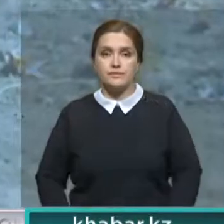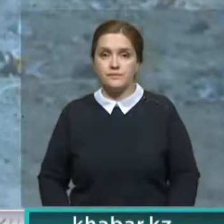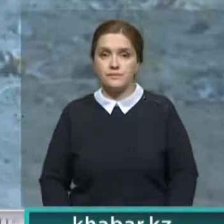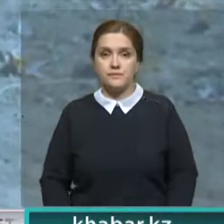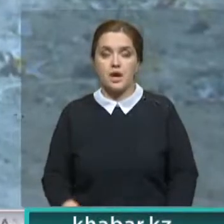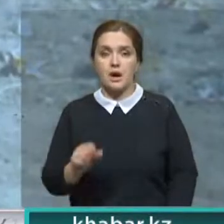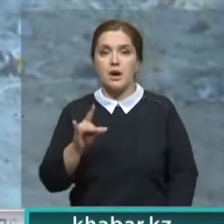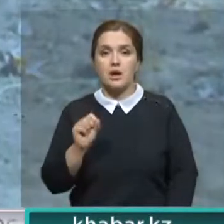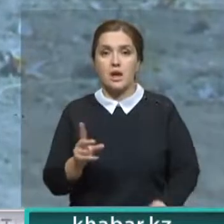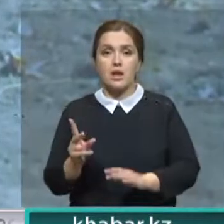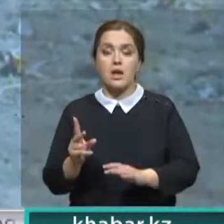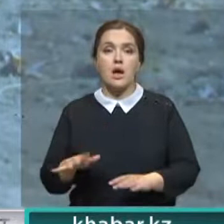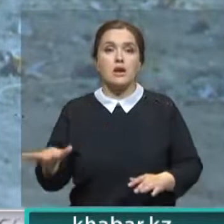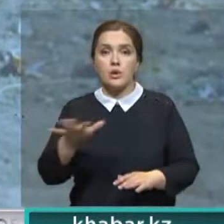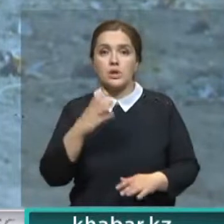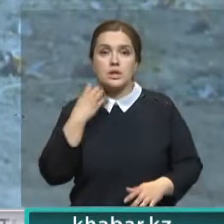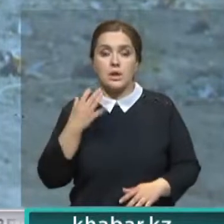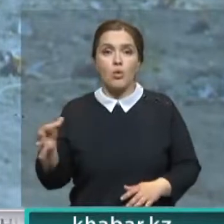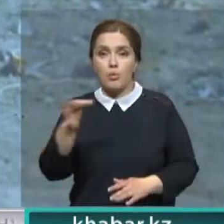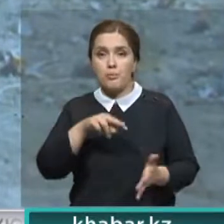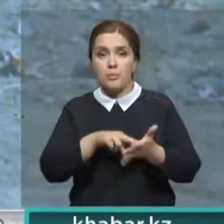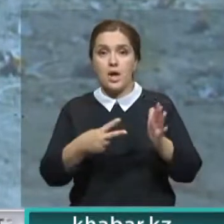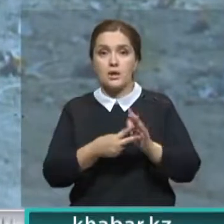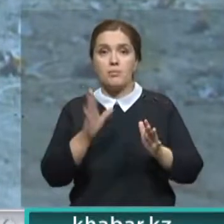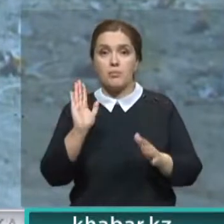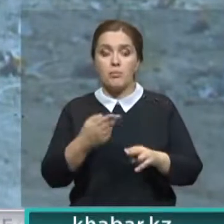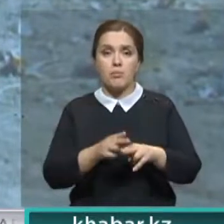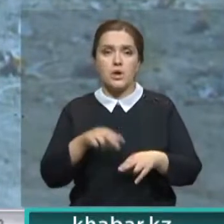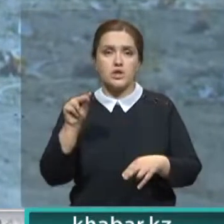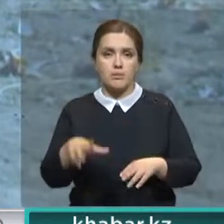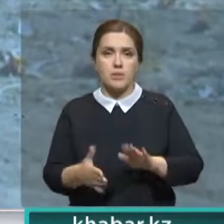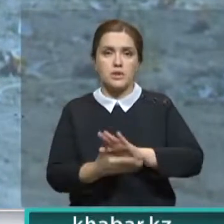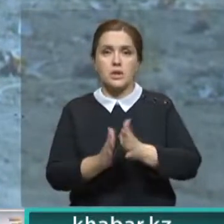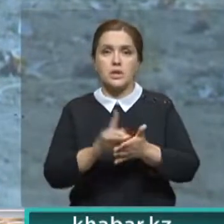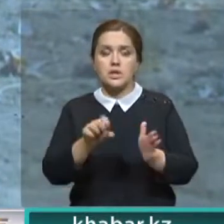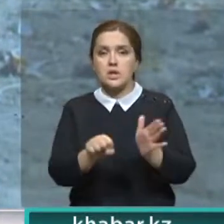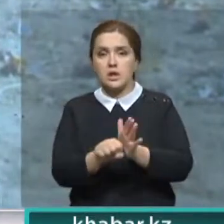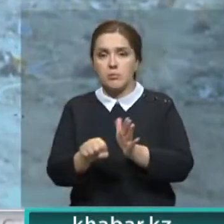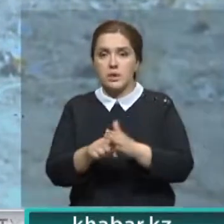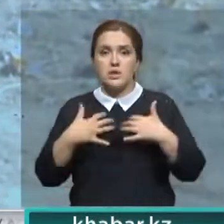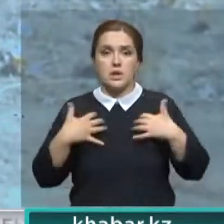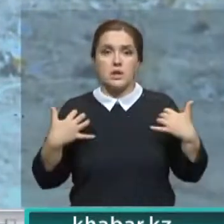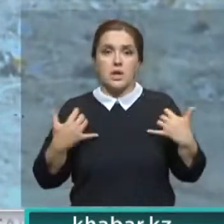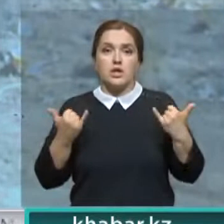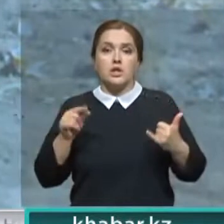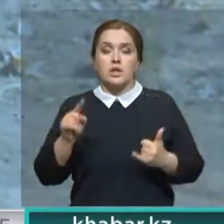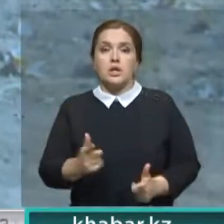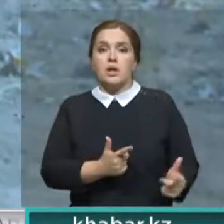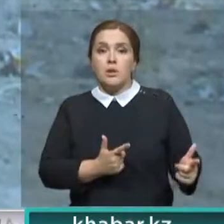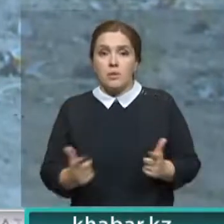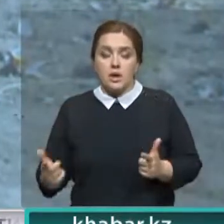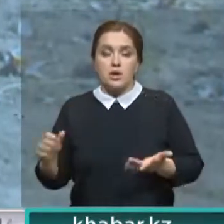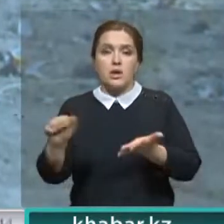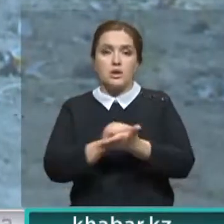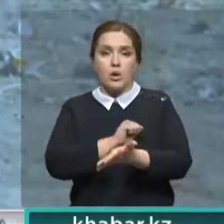В Аральском районе Козлординской области планируют ввести режим чрезвычайной ситуации из-за гибели скота. Сейчас